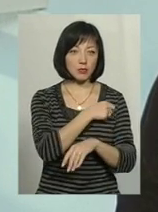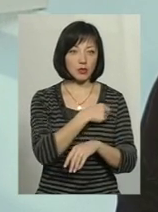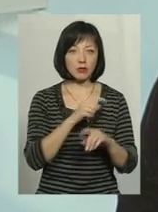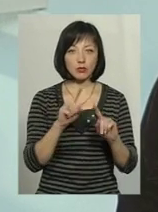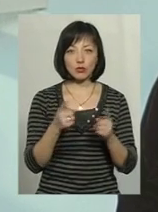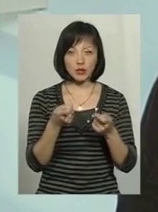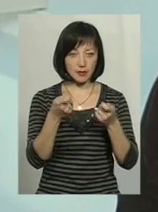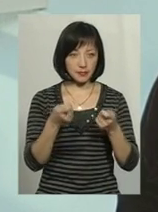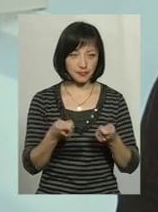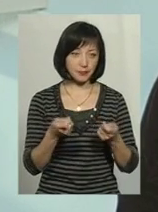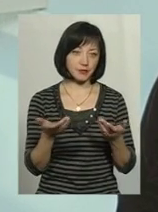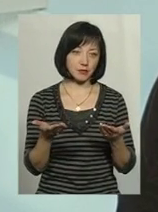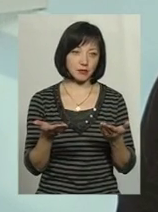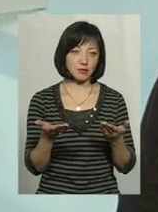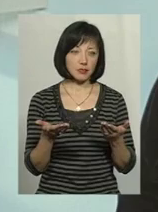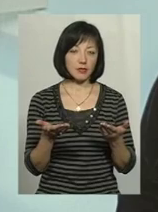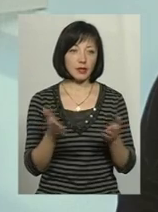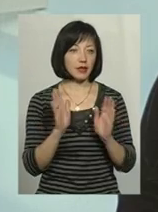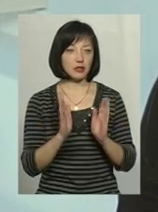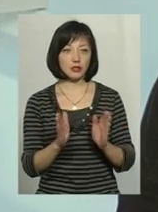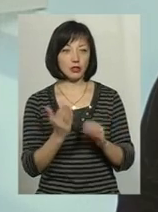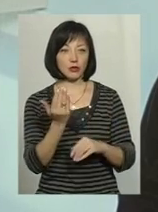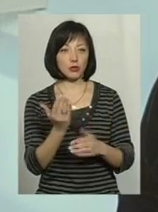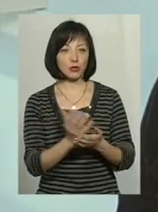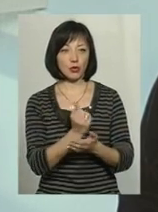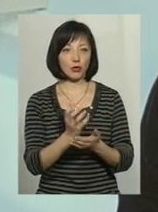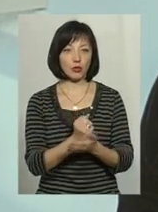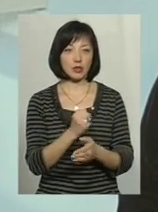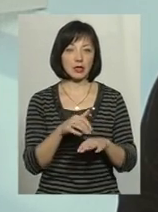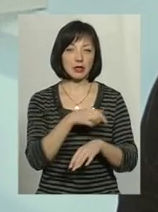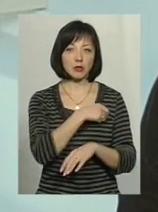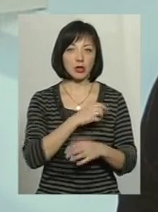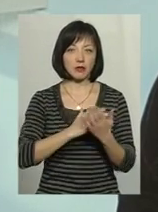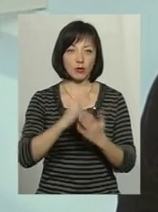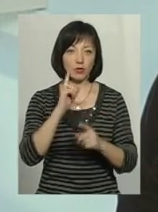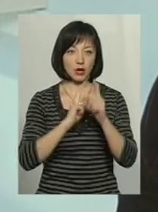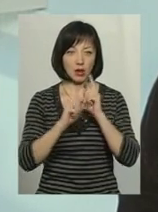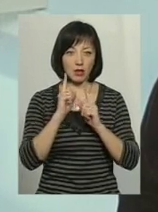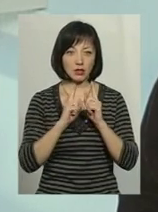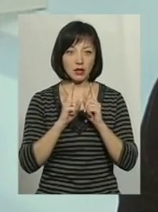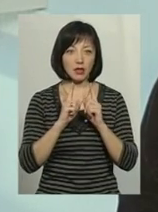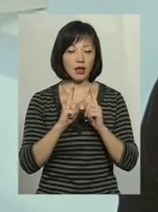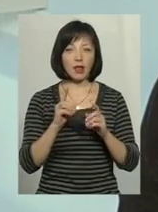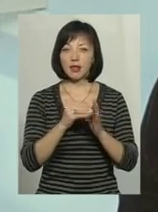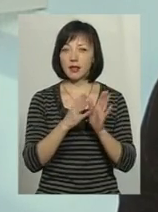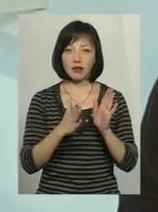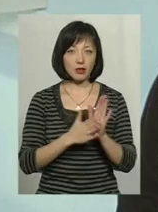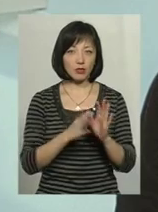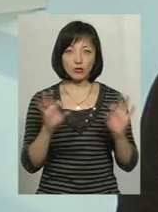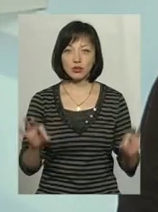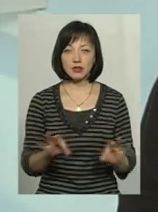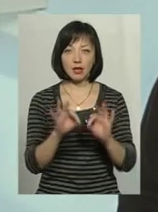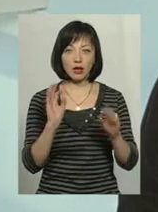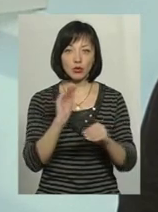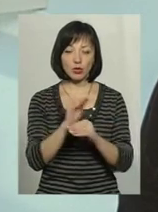невисокі. Це лише його доходи, як депутата Верховної Ради. Тобто, він не декларує більше ніяких